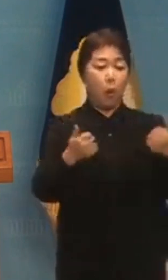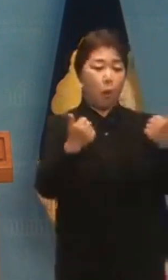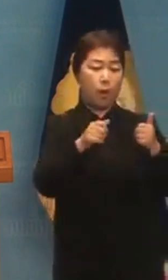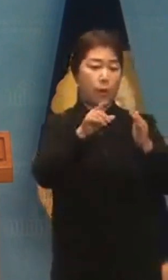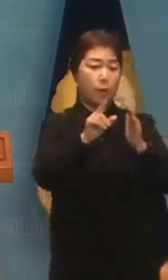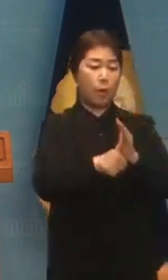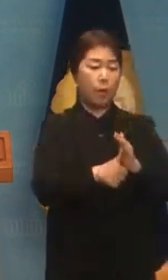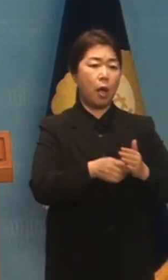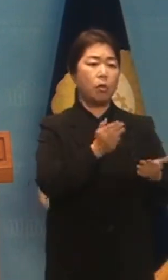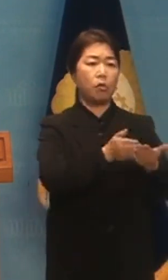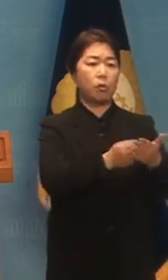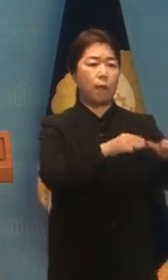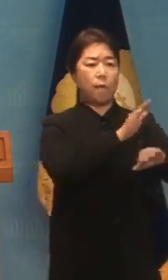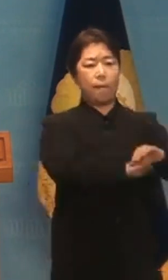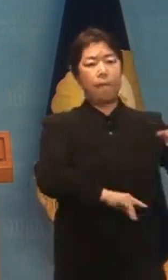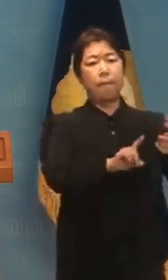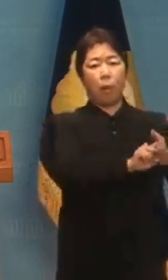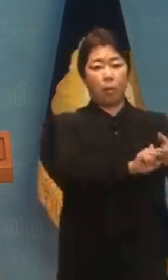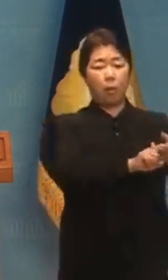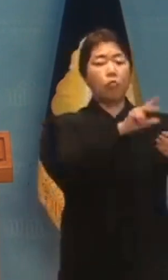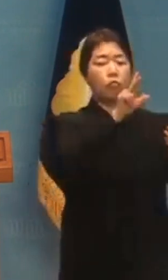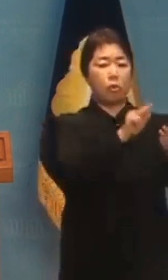편향성 문제 역시 지적되었습니다.